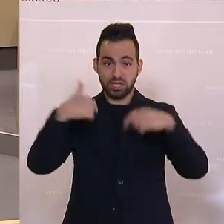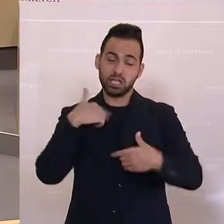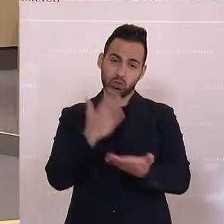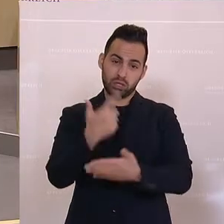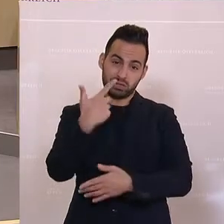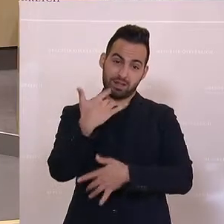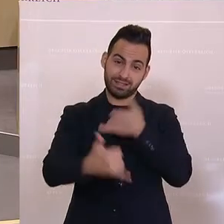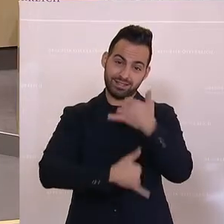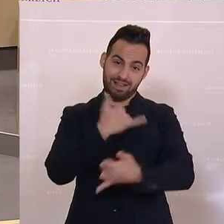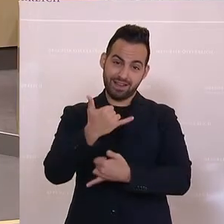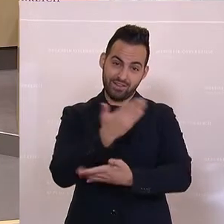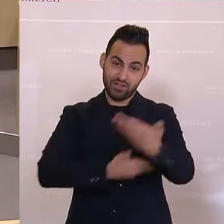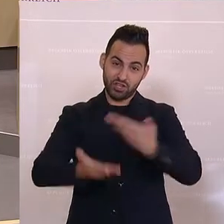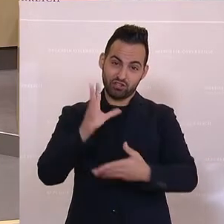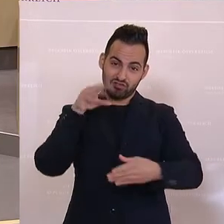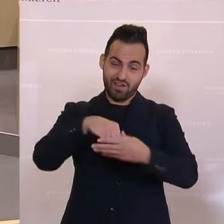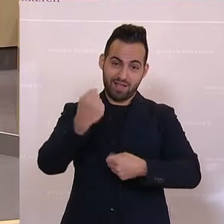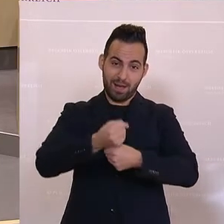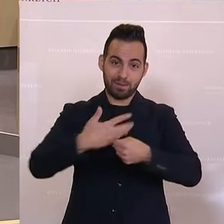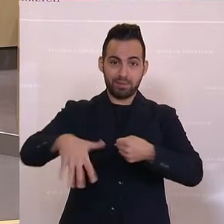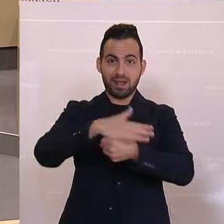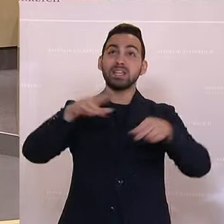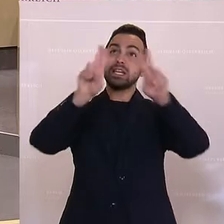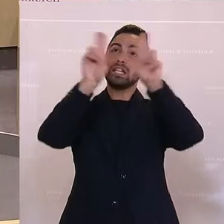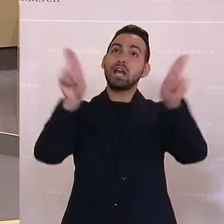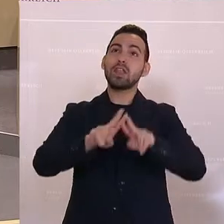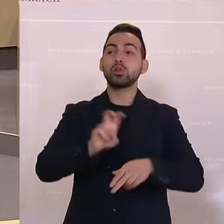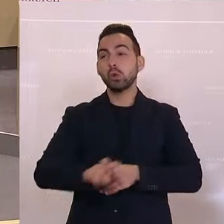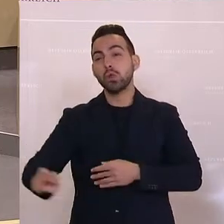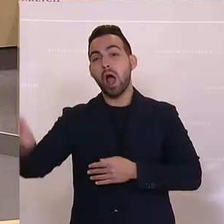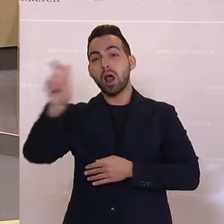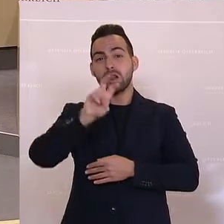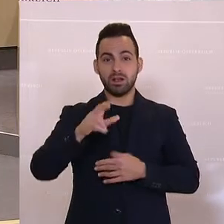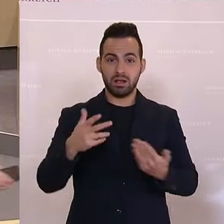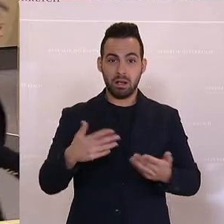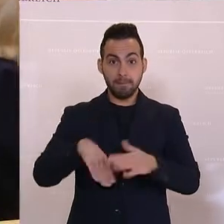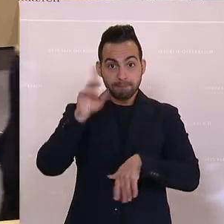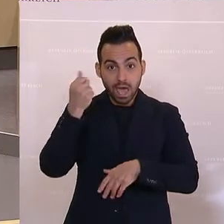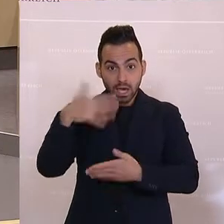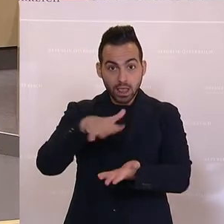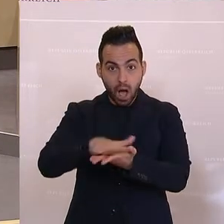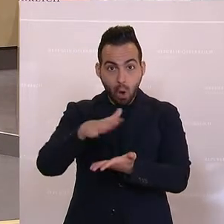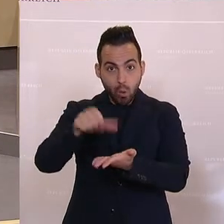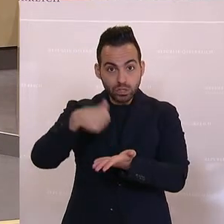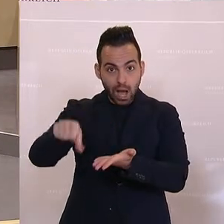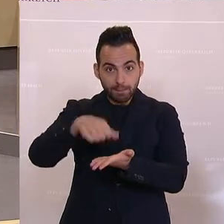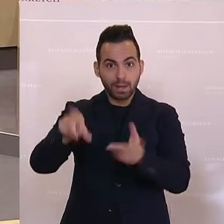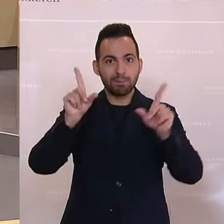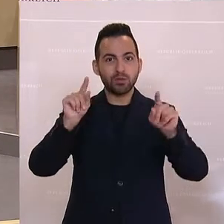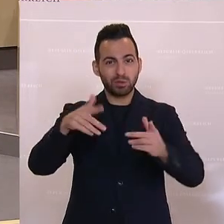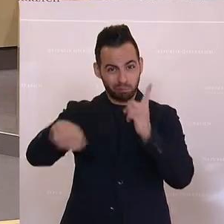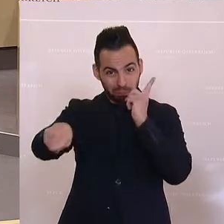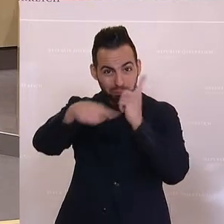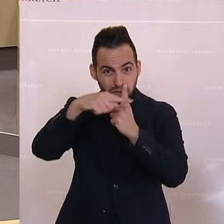in der Wirtschaft. Seit 20 Jahren arbeite ich international. Und nur weil man mehr Geld ausgibt, heißt das nicht, dass das gut